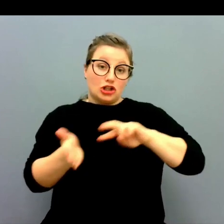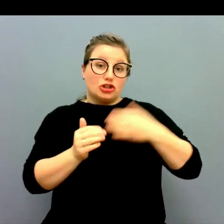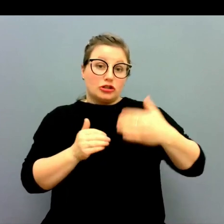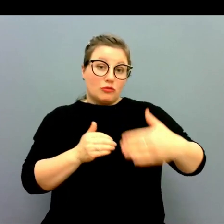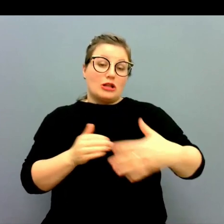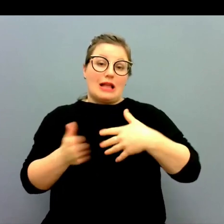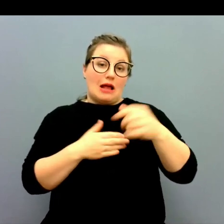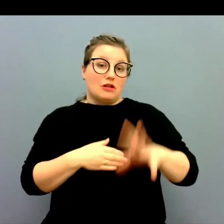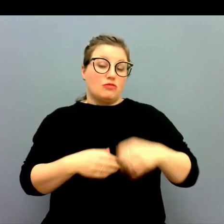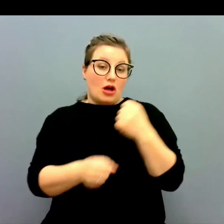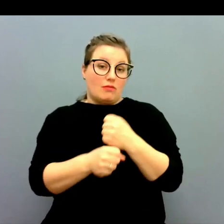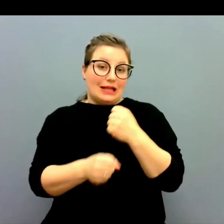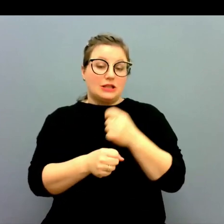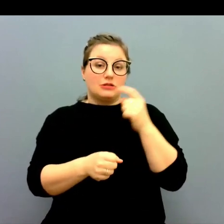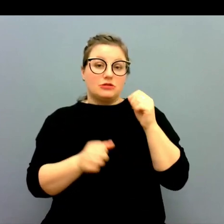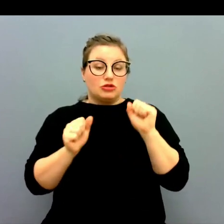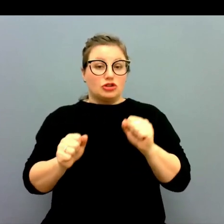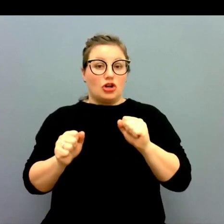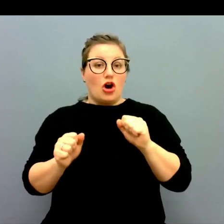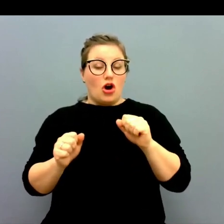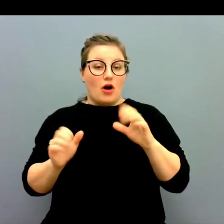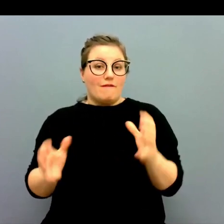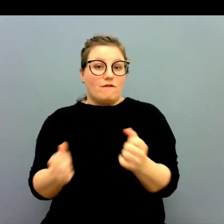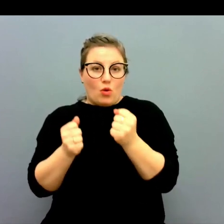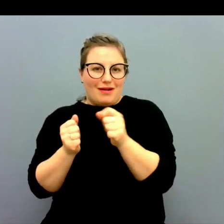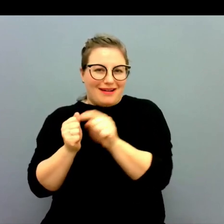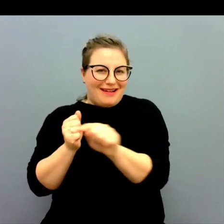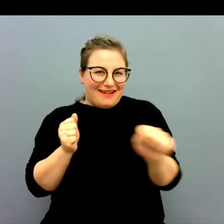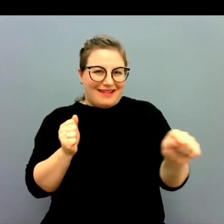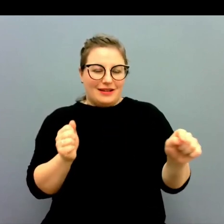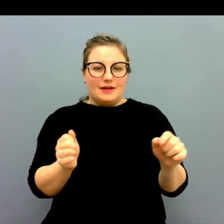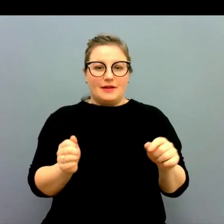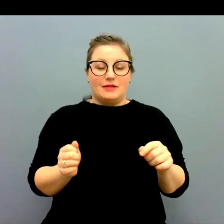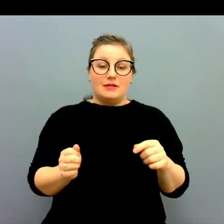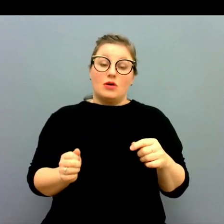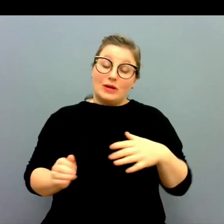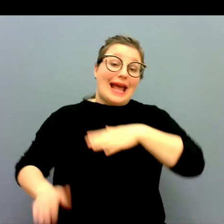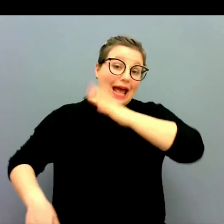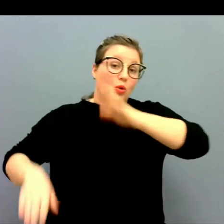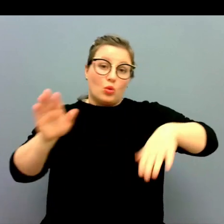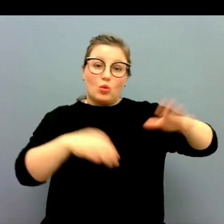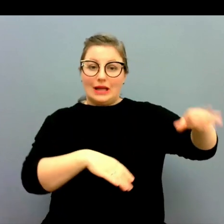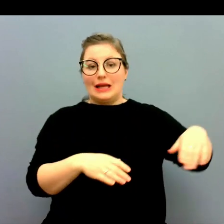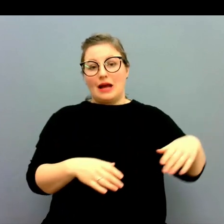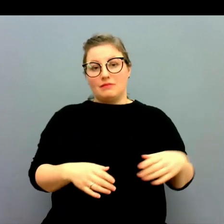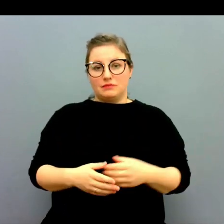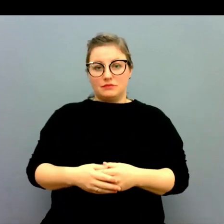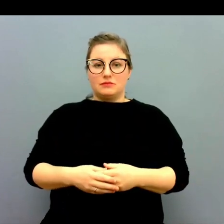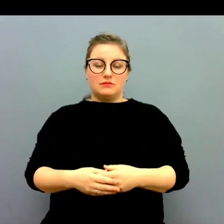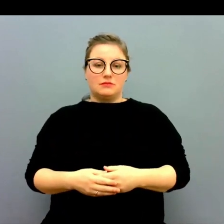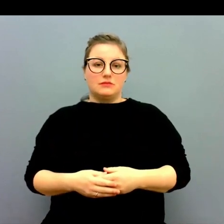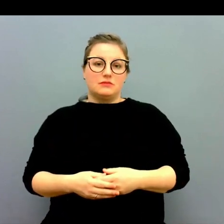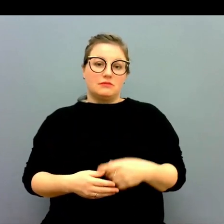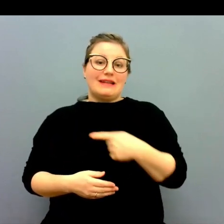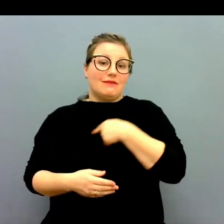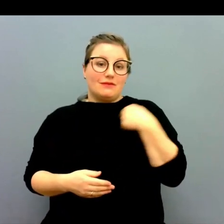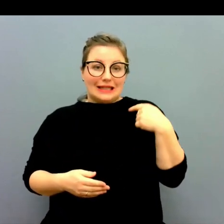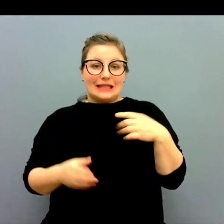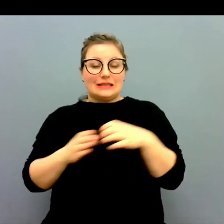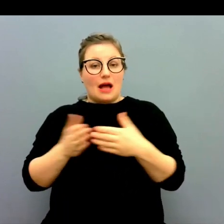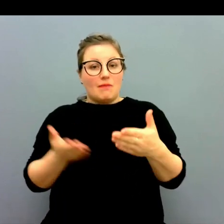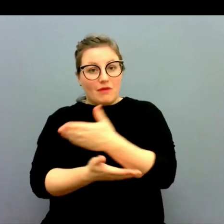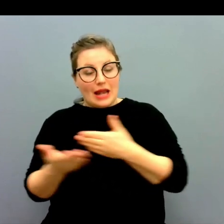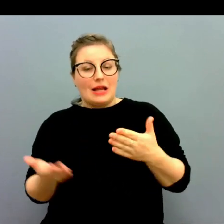systematiska arbetsmiljöarbetet som ska fånga upp givetvis. Och det ser olika ut. Men här behöver vi